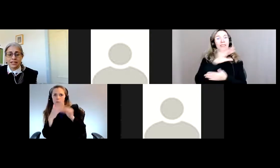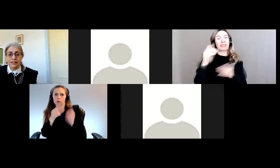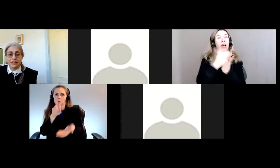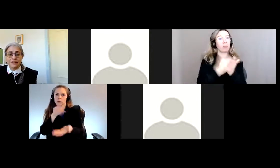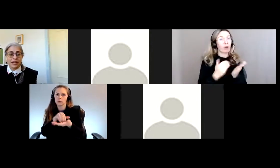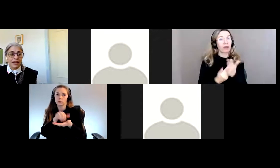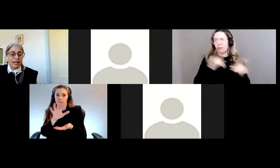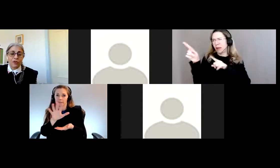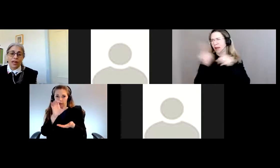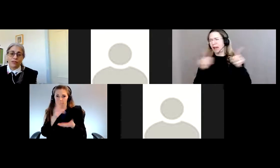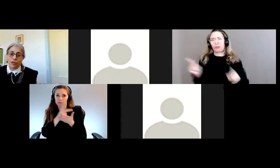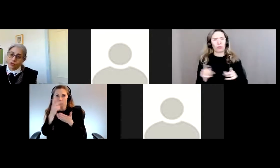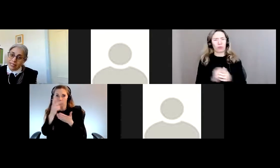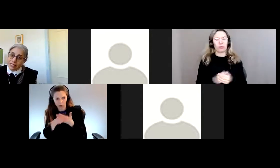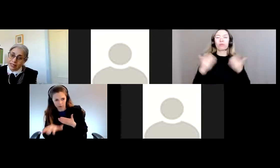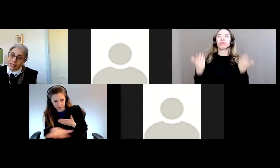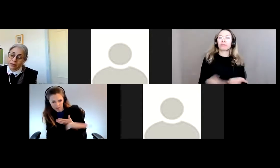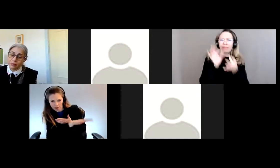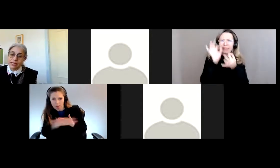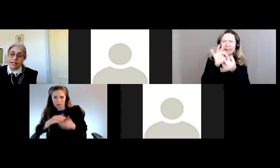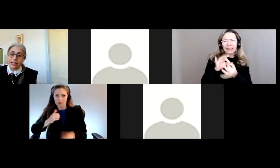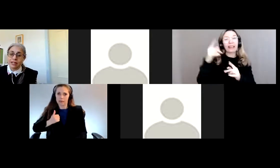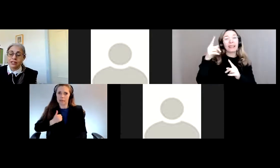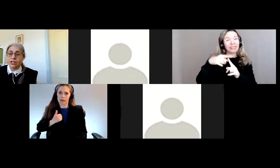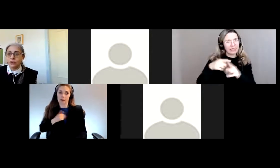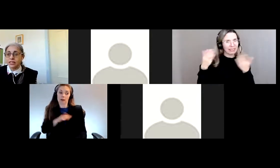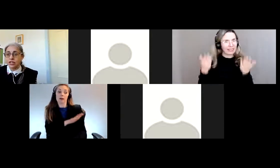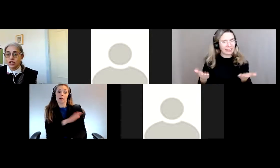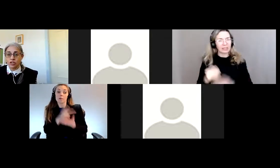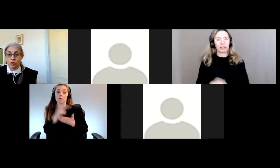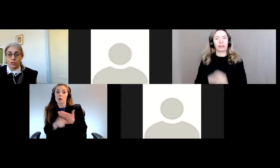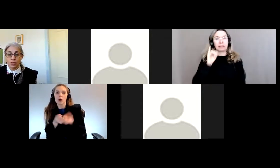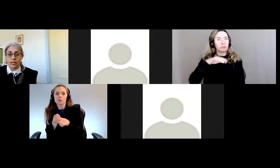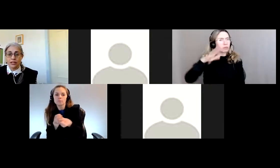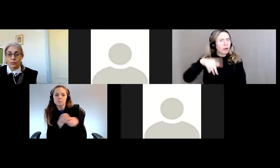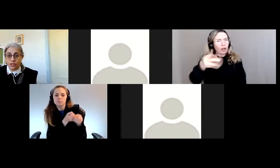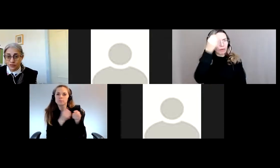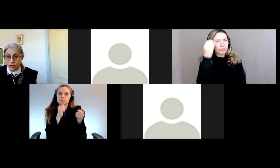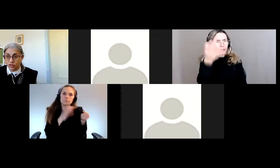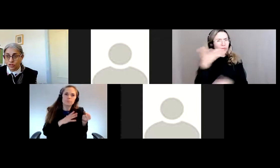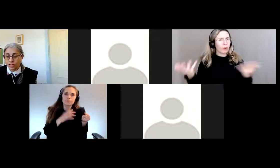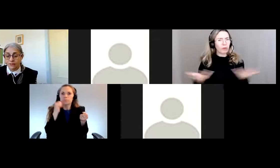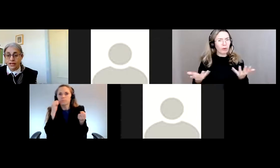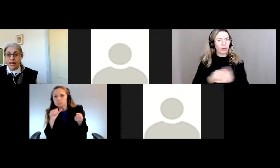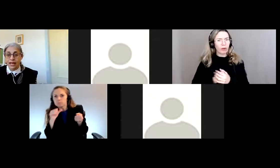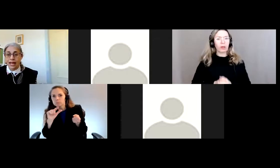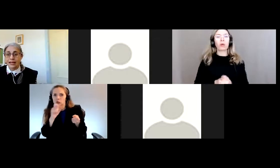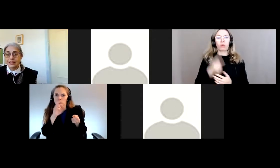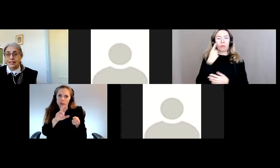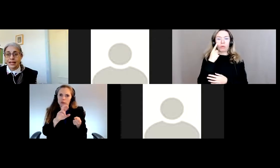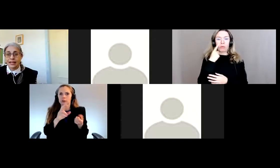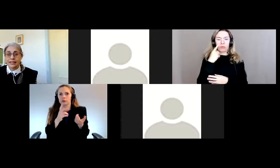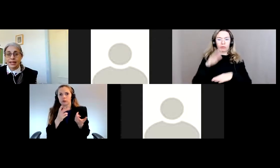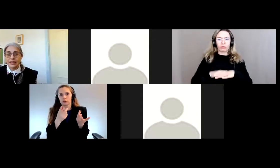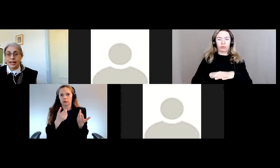partout au pays. Maintenant, quelques petits détails techniques. Si ce n'est pas encore fait, je vous invite à appuyer sur